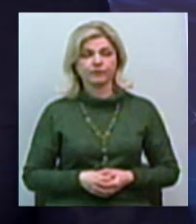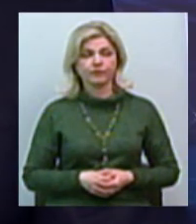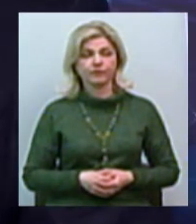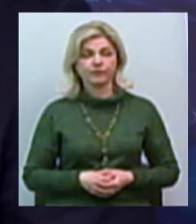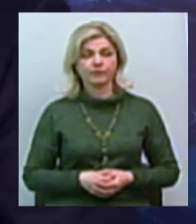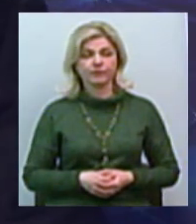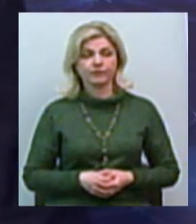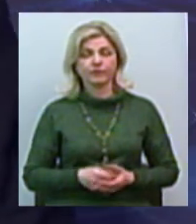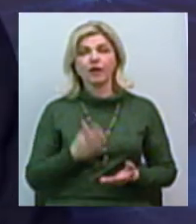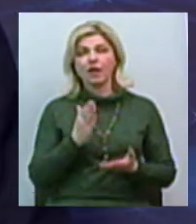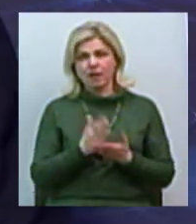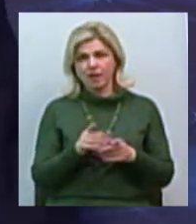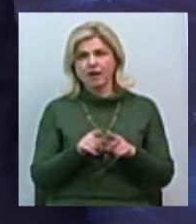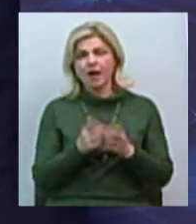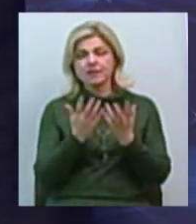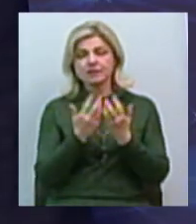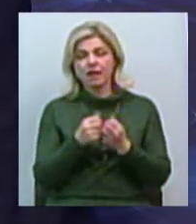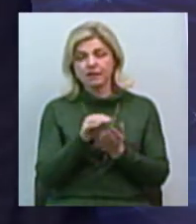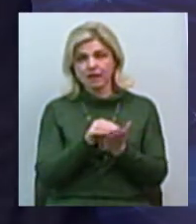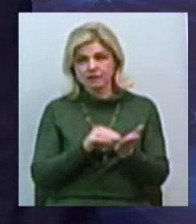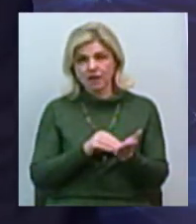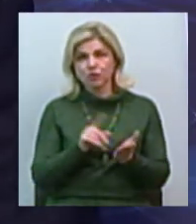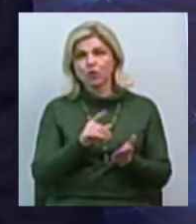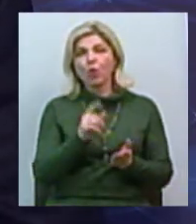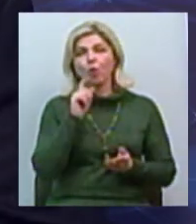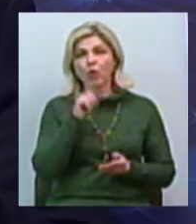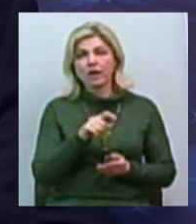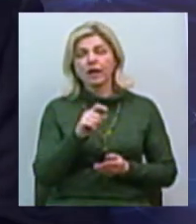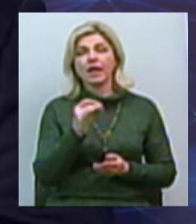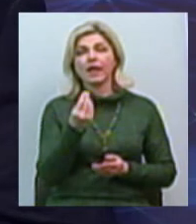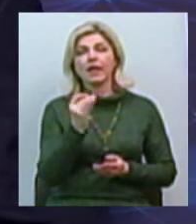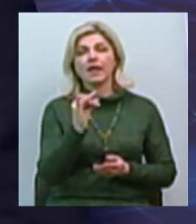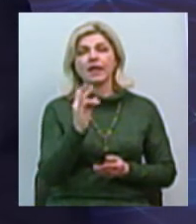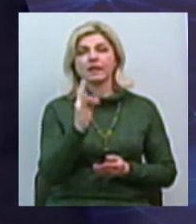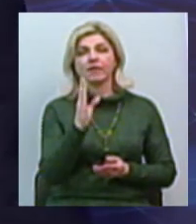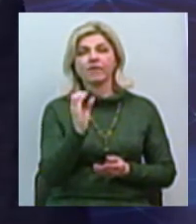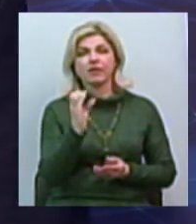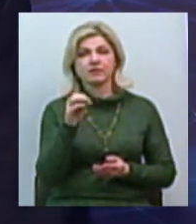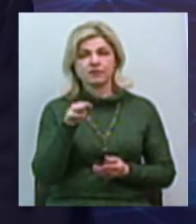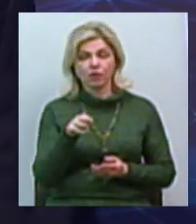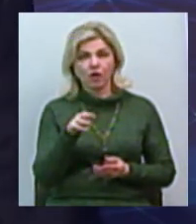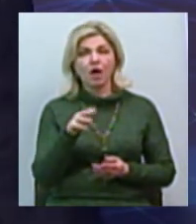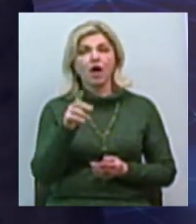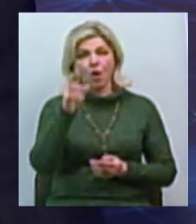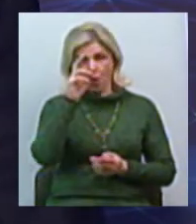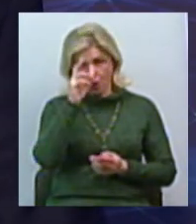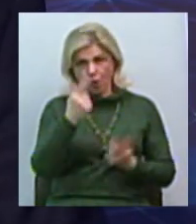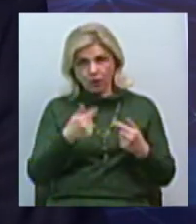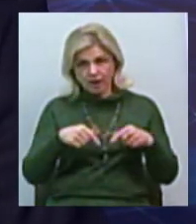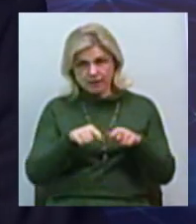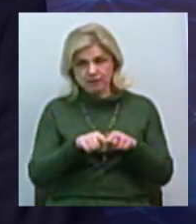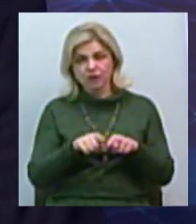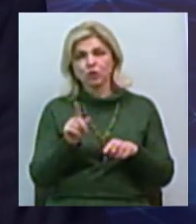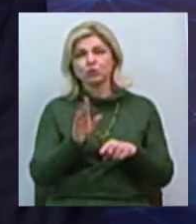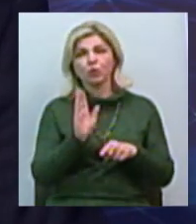-таки, та ж самая статистика, о том, що благодаря «Укринвесту», це та самая державна організація, яка в тому числі зараз випустить